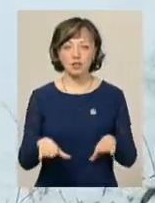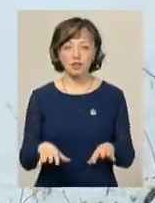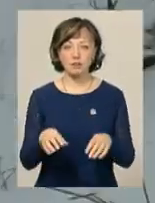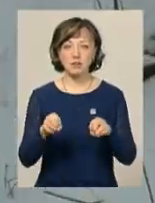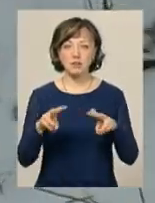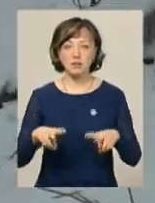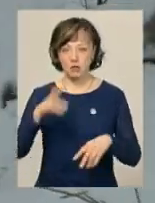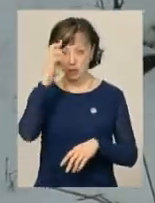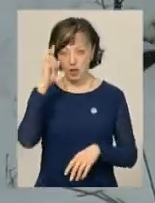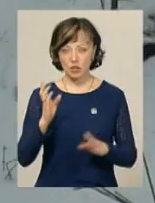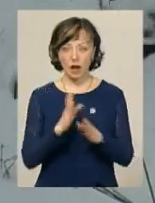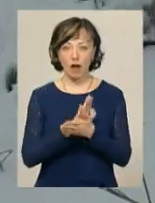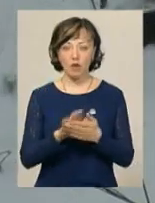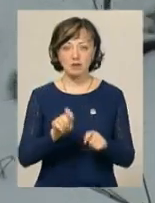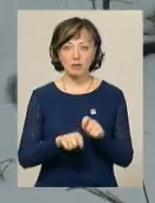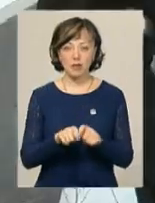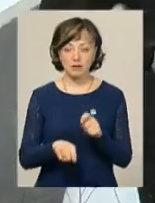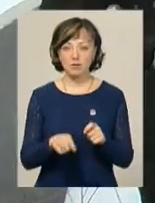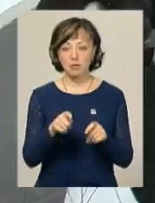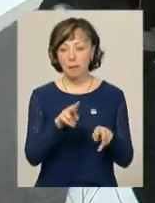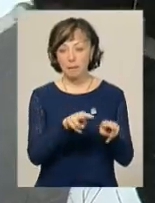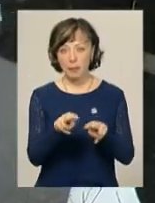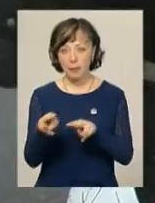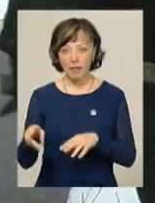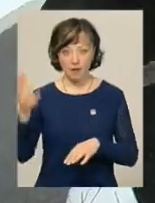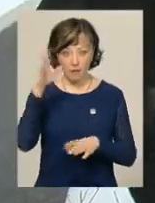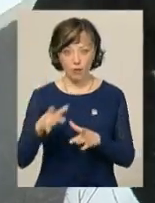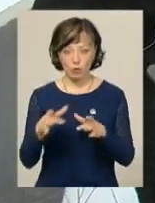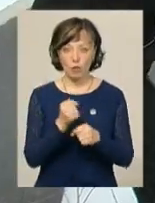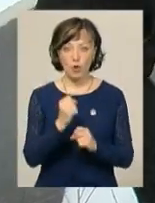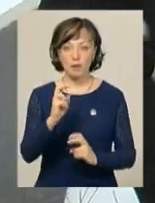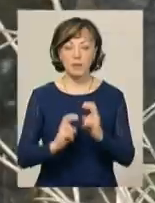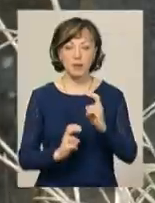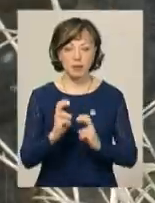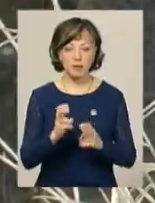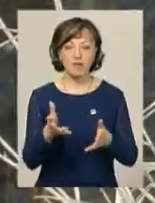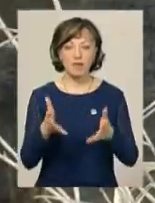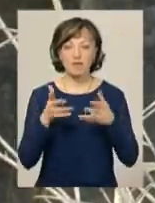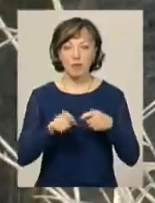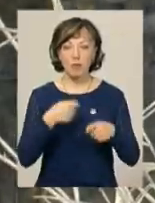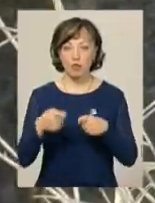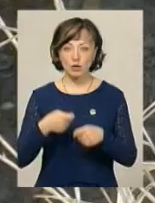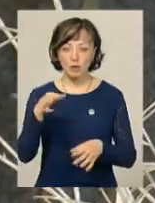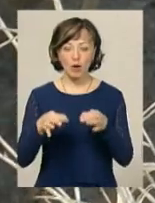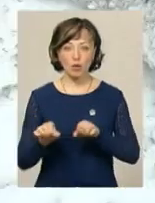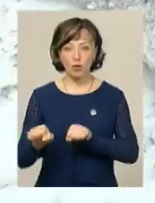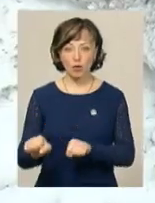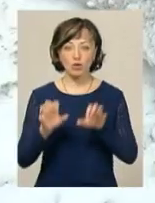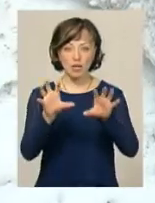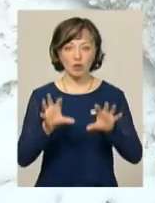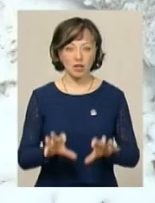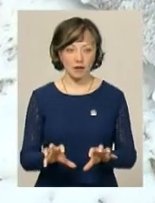Держекоінспекції прийняли після перевірки водойми. У роботі підприємства, повідомив Олег Ліщук, виявили порушення природоохоронного